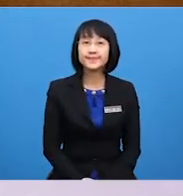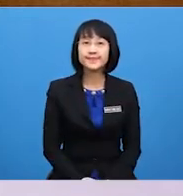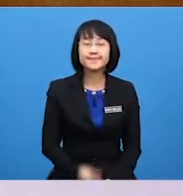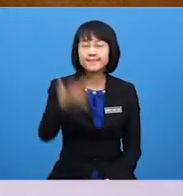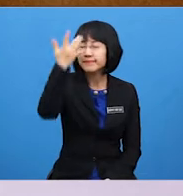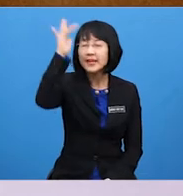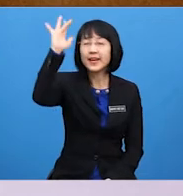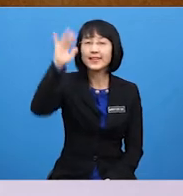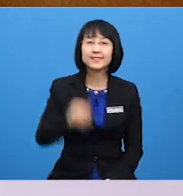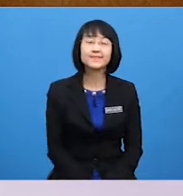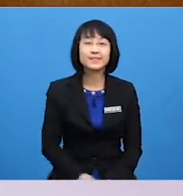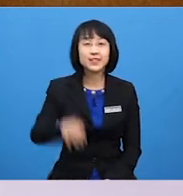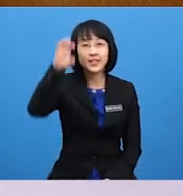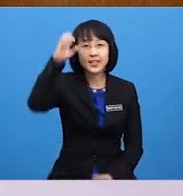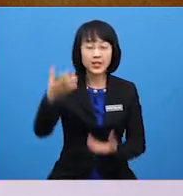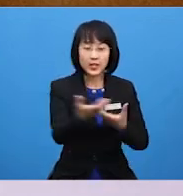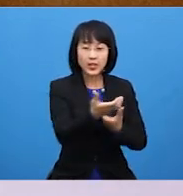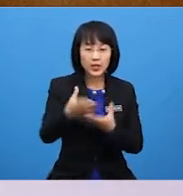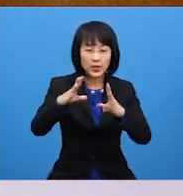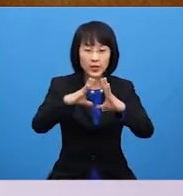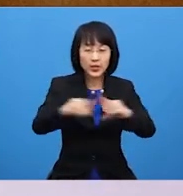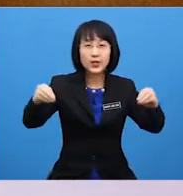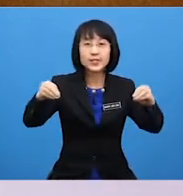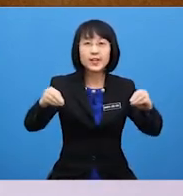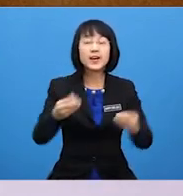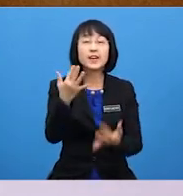Brilliant He puts out fires